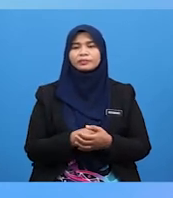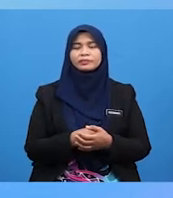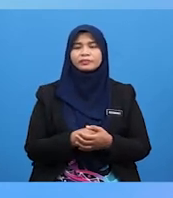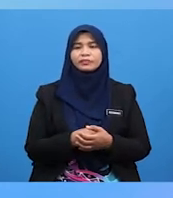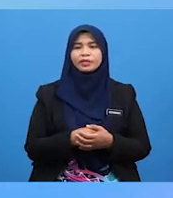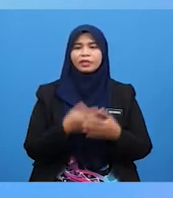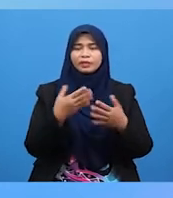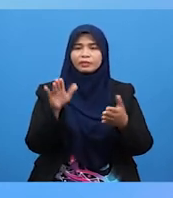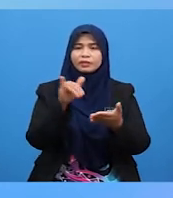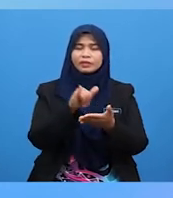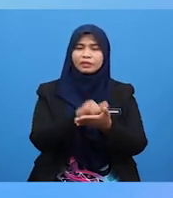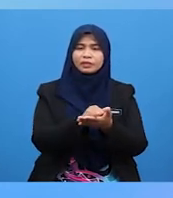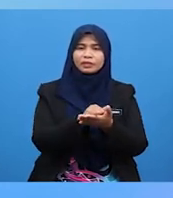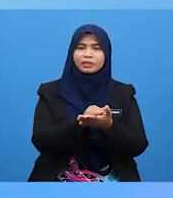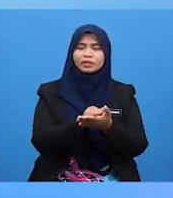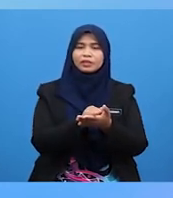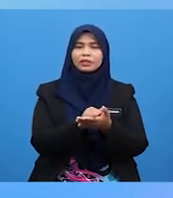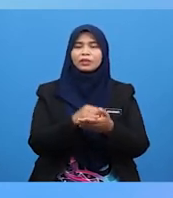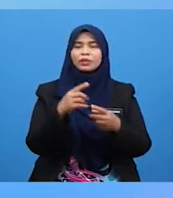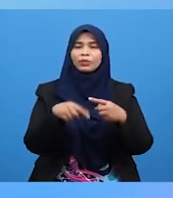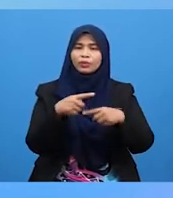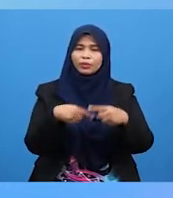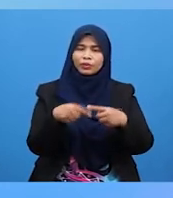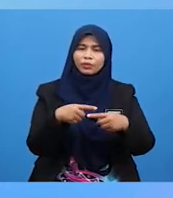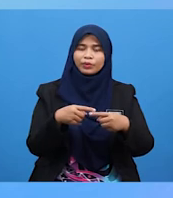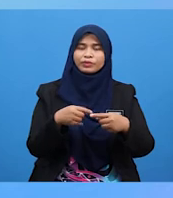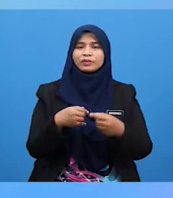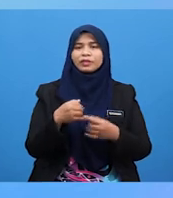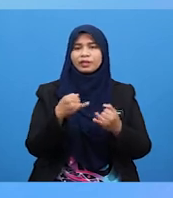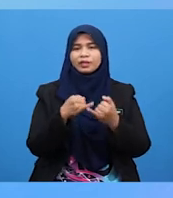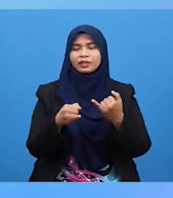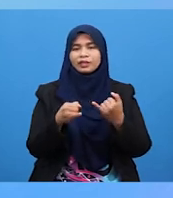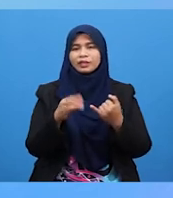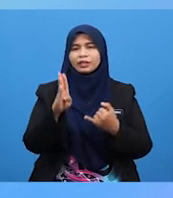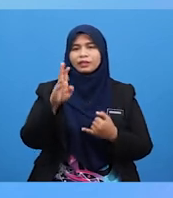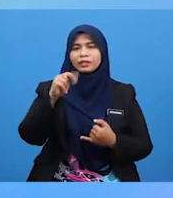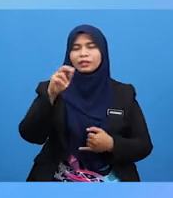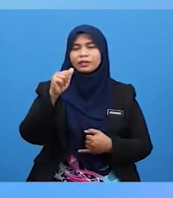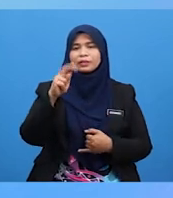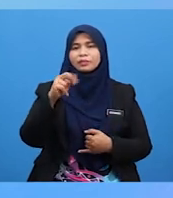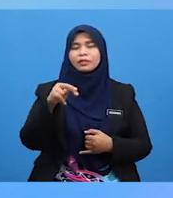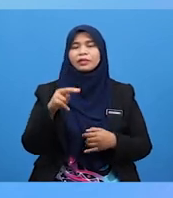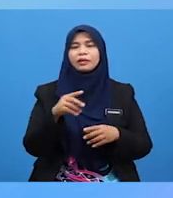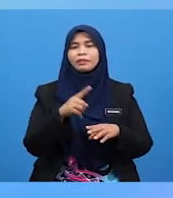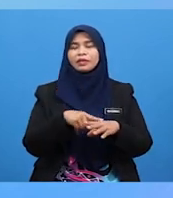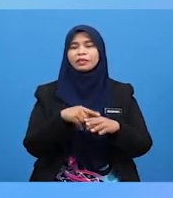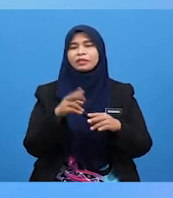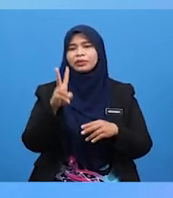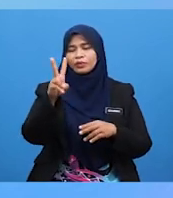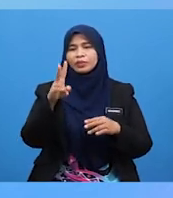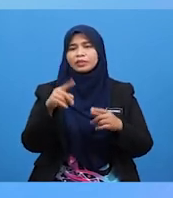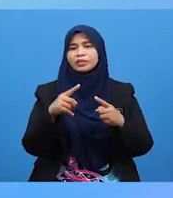Kemudian Gulungkan Hujung Tali Benang Pada Kedua-dua Jari Telunjuk